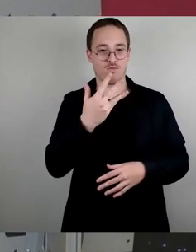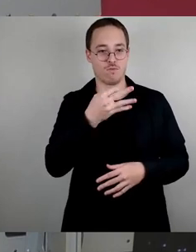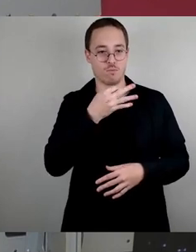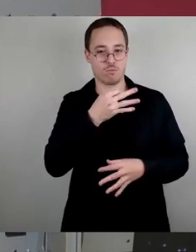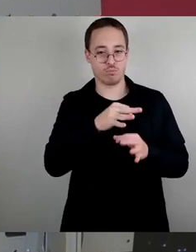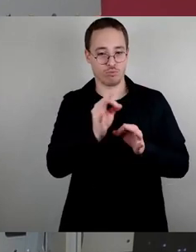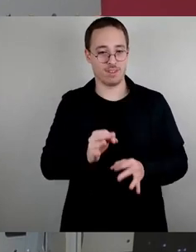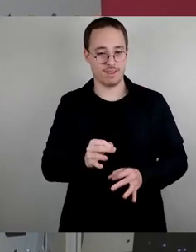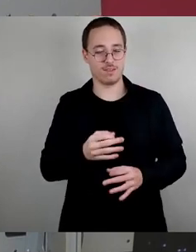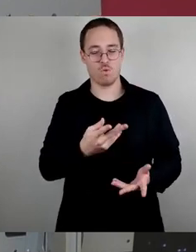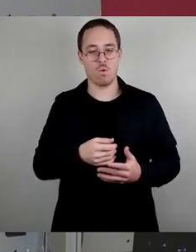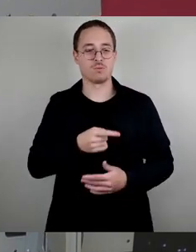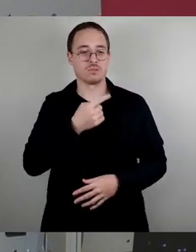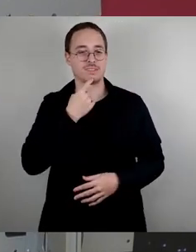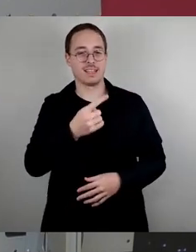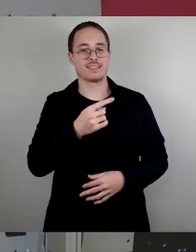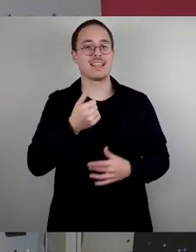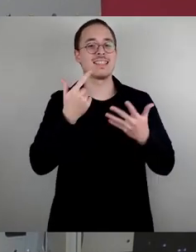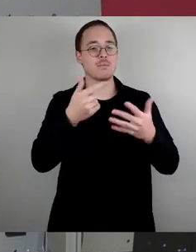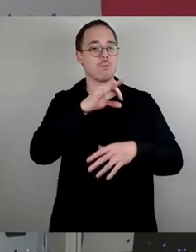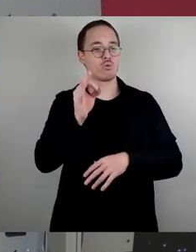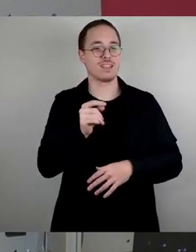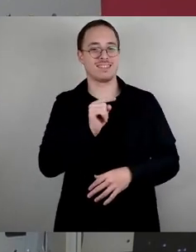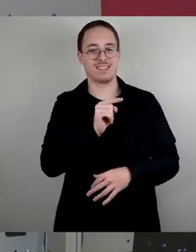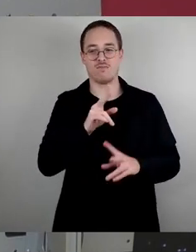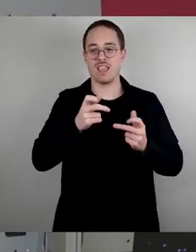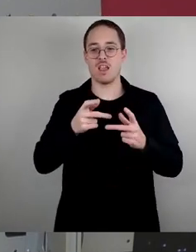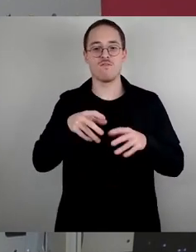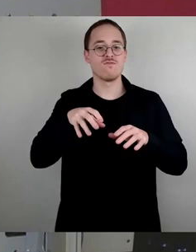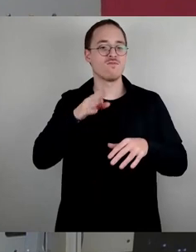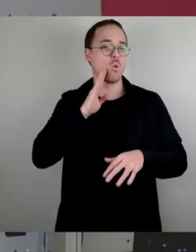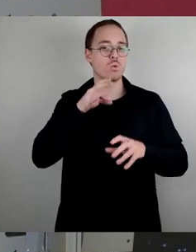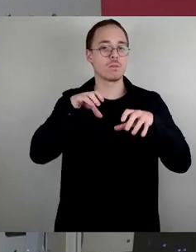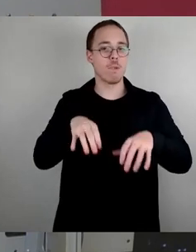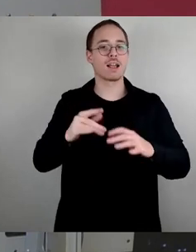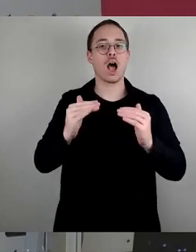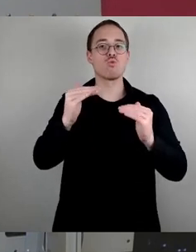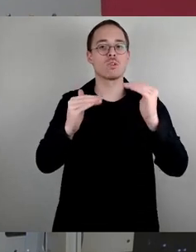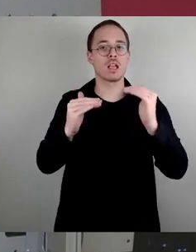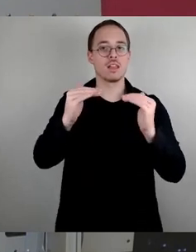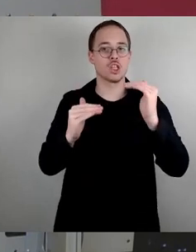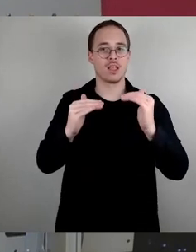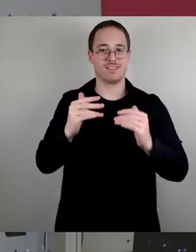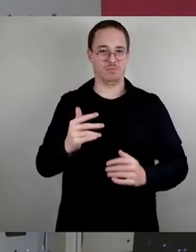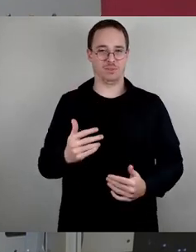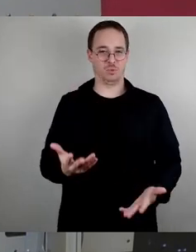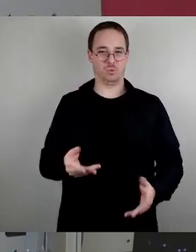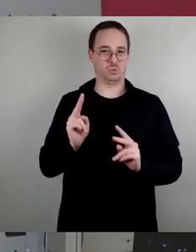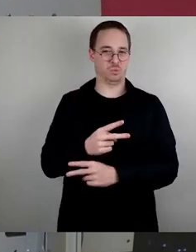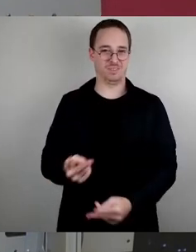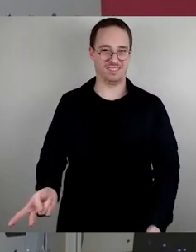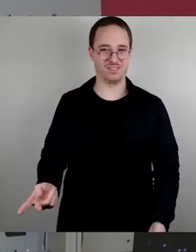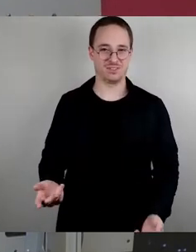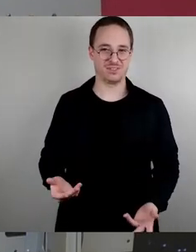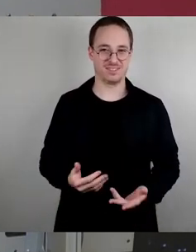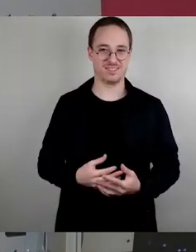,9 Prozent ganz sicher nicht mehr. Und das ist ja genau der Grund, warum auch das sächsische Innenministerium bescheinigt hat,